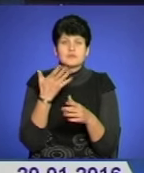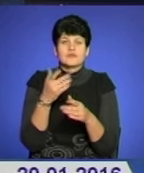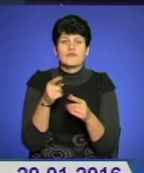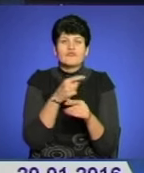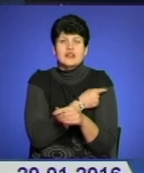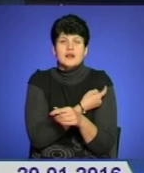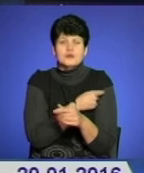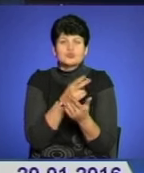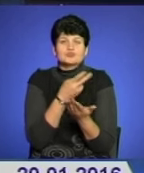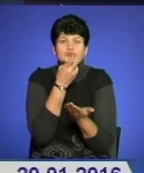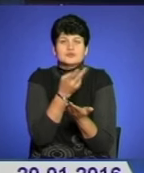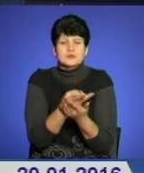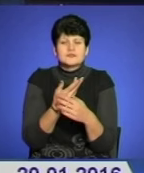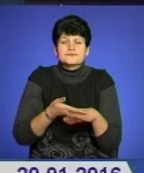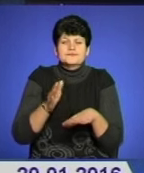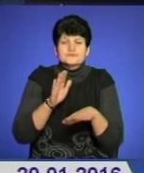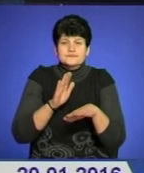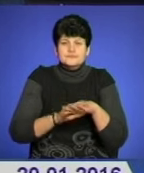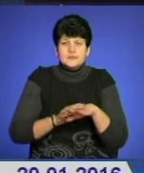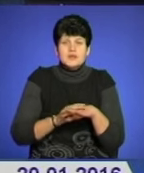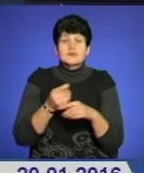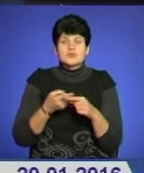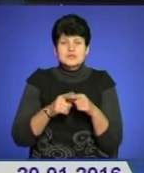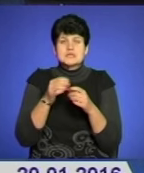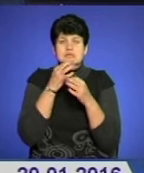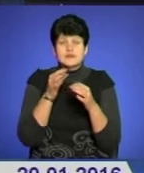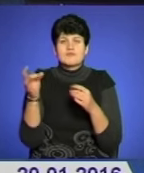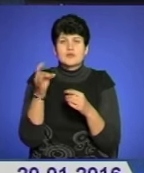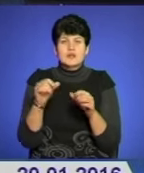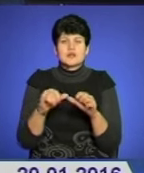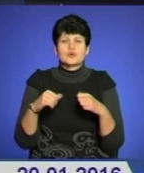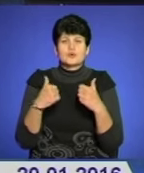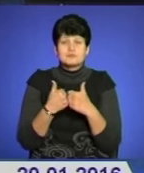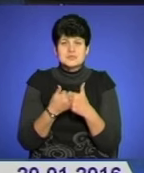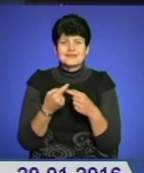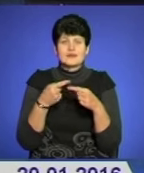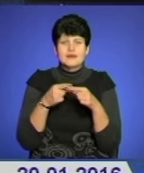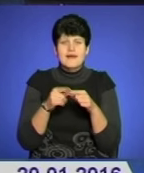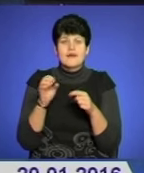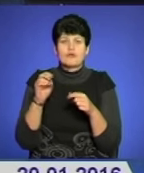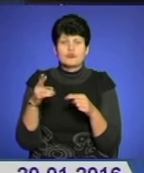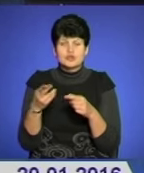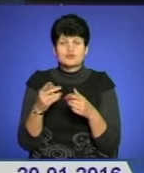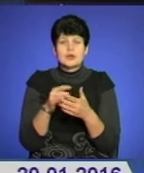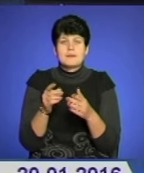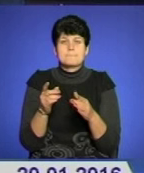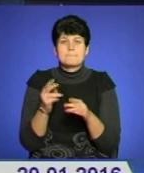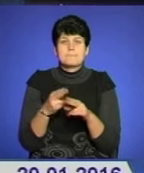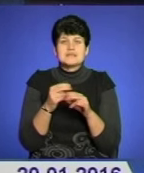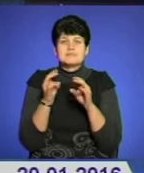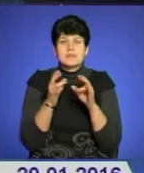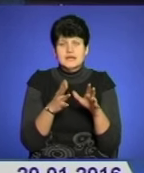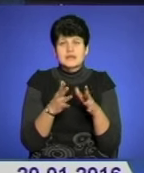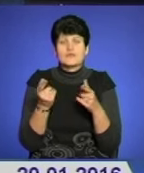поступив з ускладненнями. Про це сьогодні повідомив на засиданні регіональної комісії з питань техногенно-екологічної безпеки та надзвичайних ситуацій при